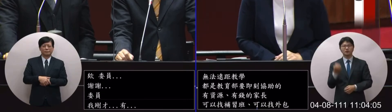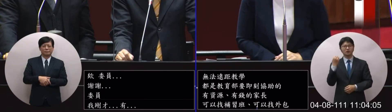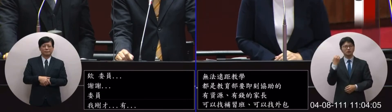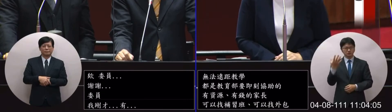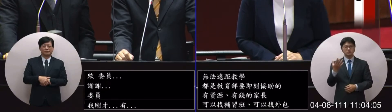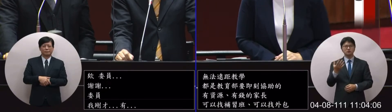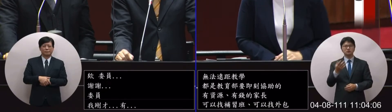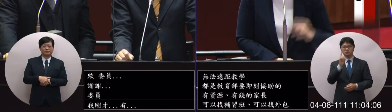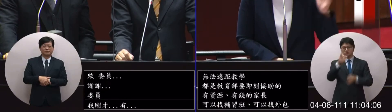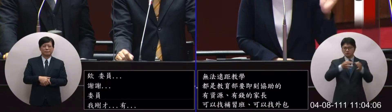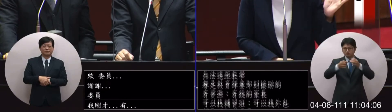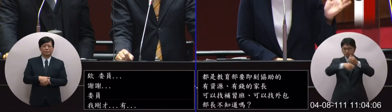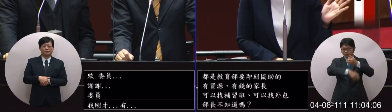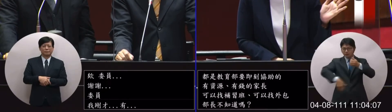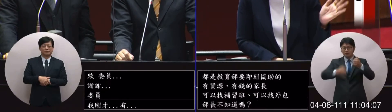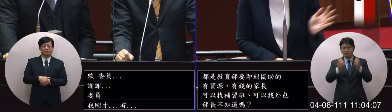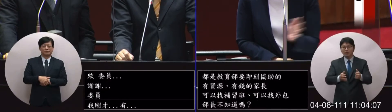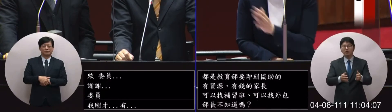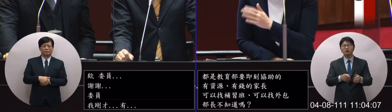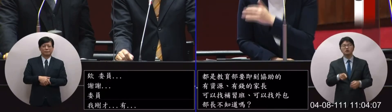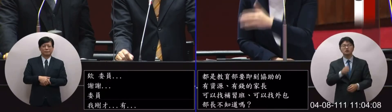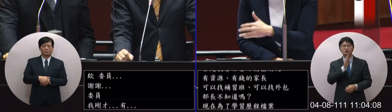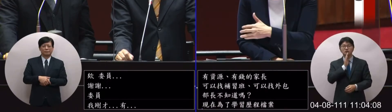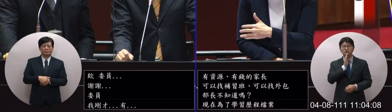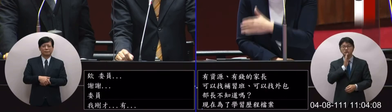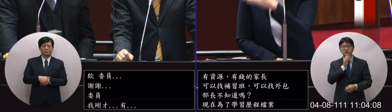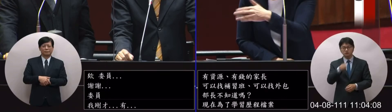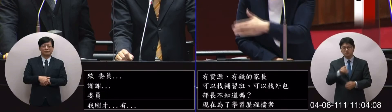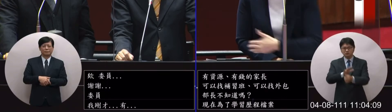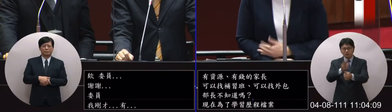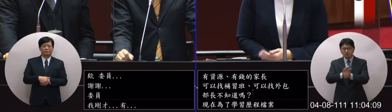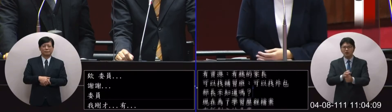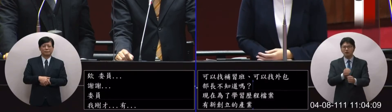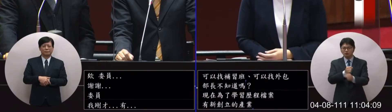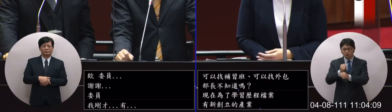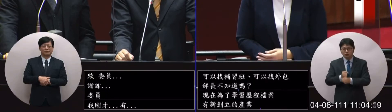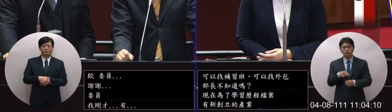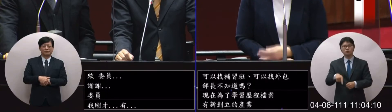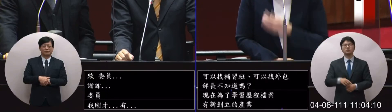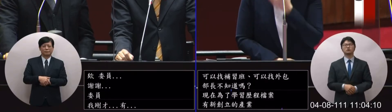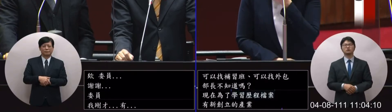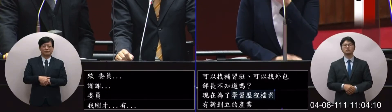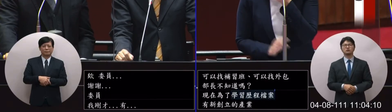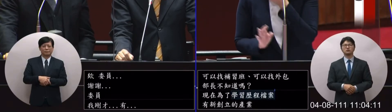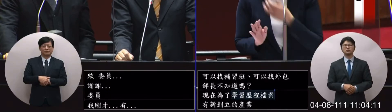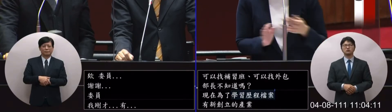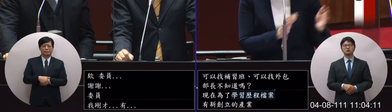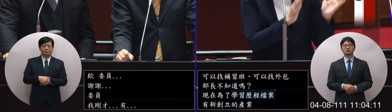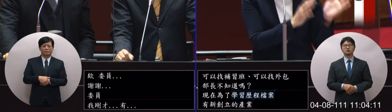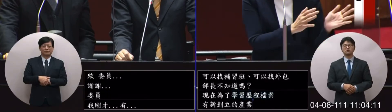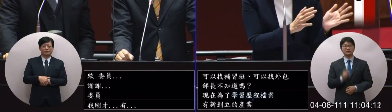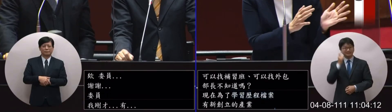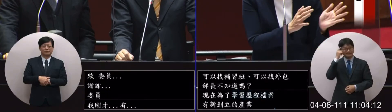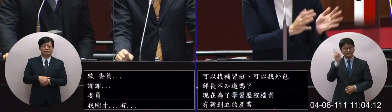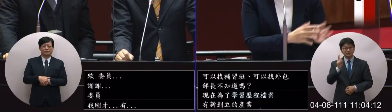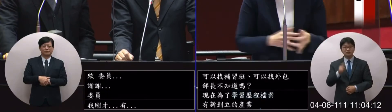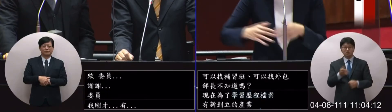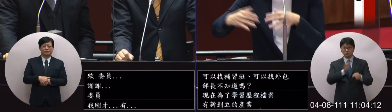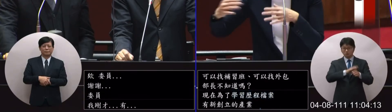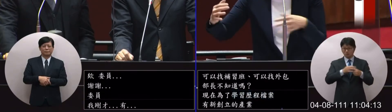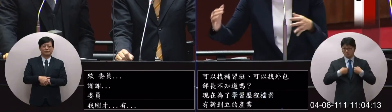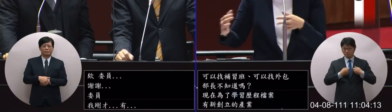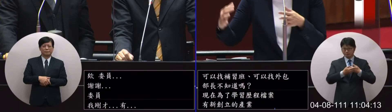產業叫做學習歷程檔案的製作製造業這不只是說補習班